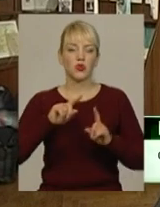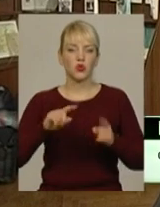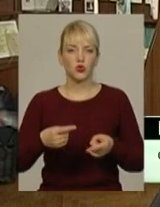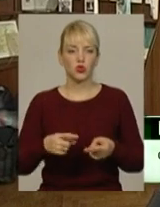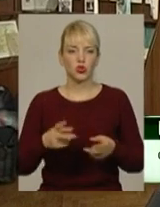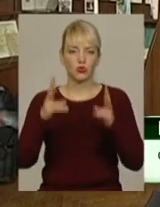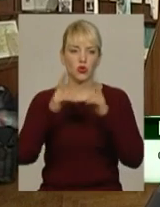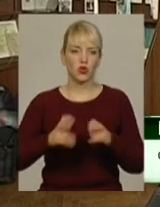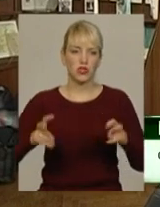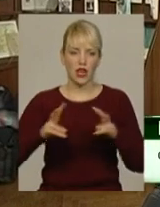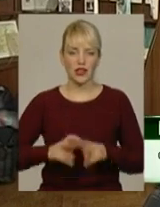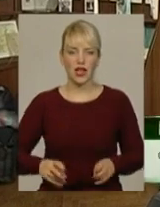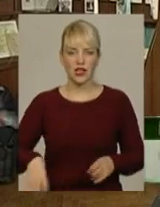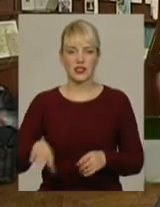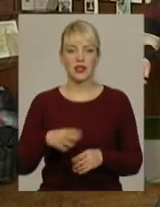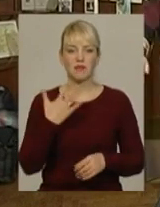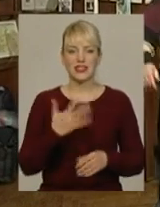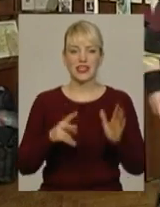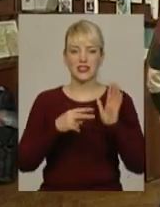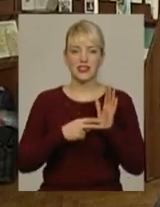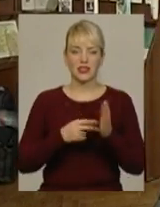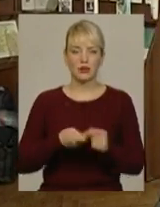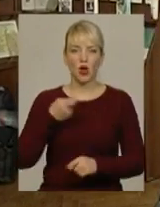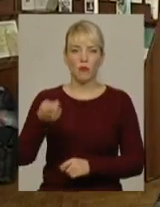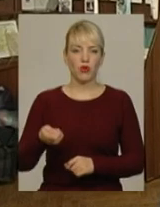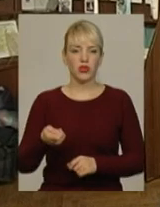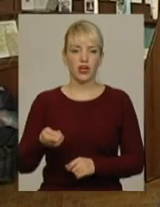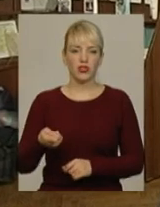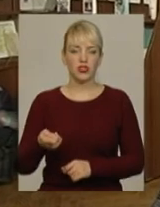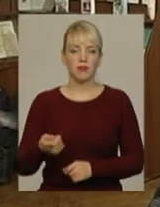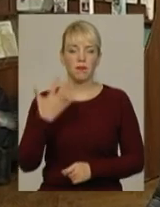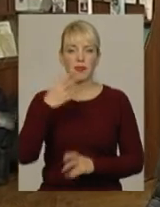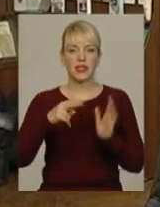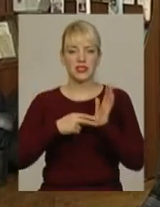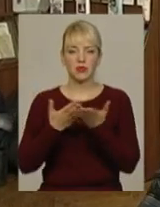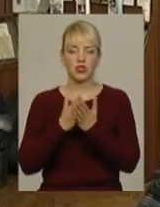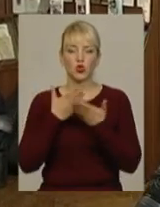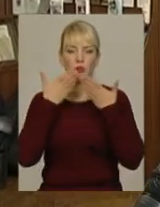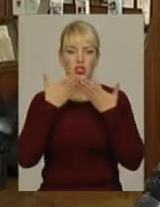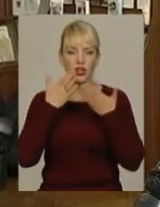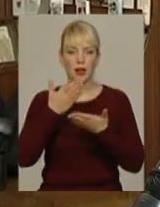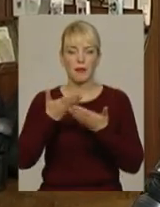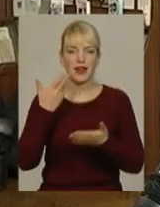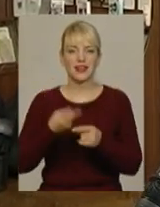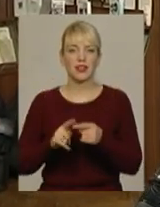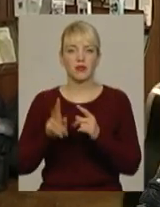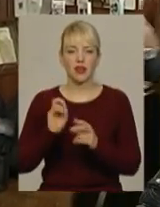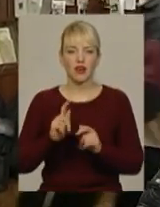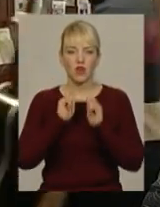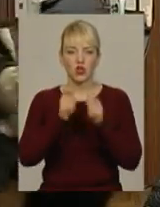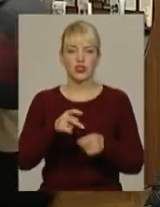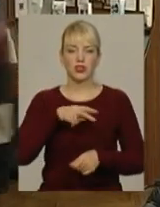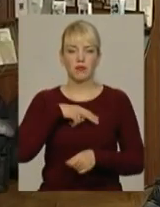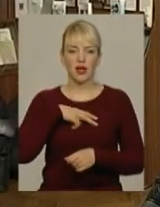розглядали 67 подач, 67 книжок. Перечитали ми перед тим, як пристояти премію.